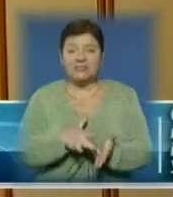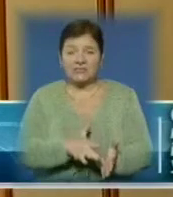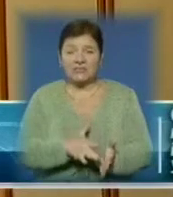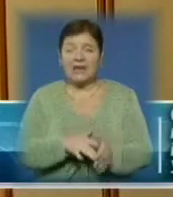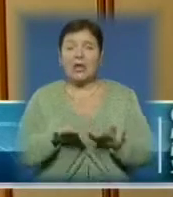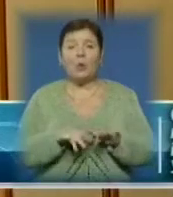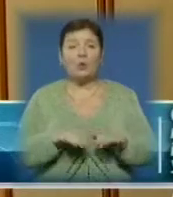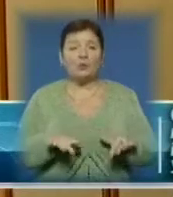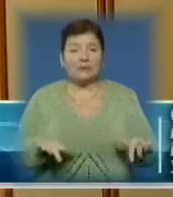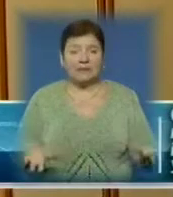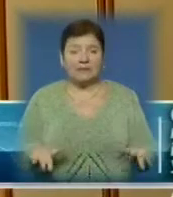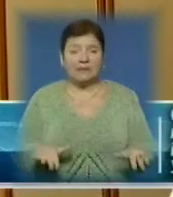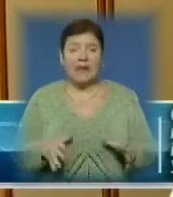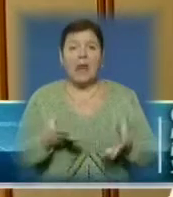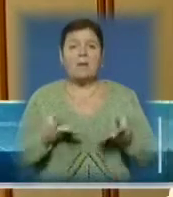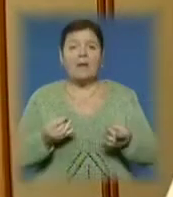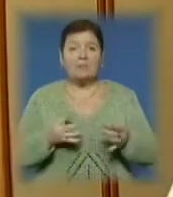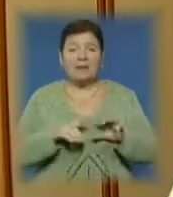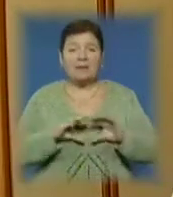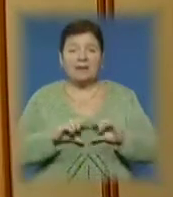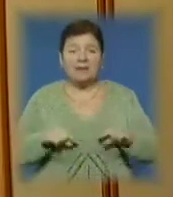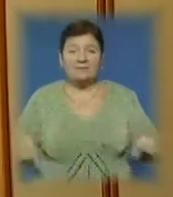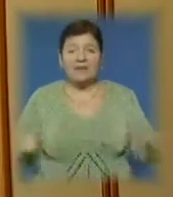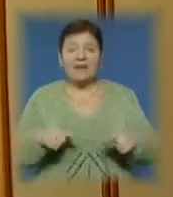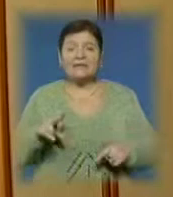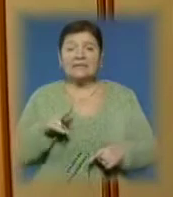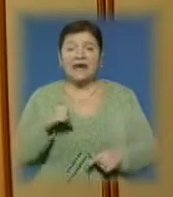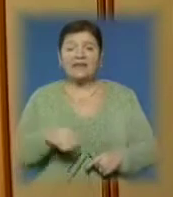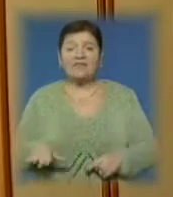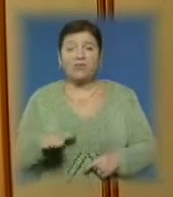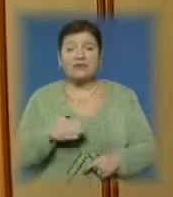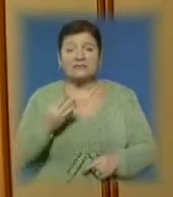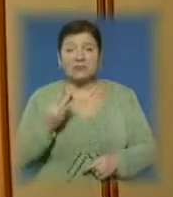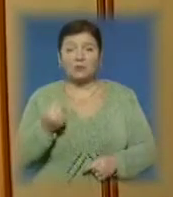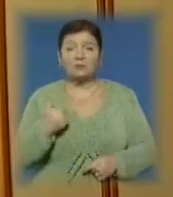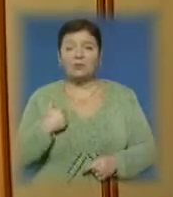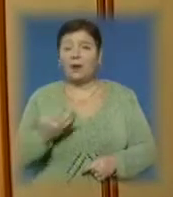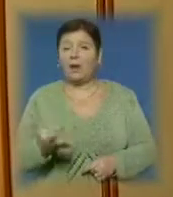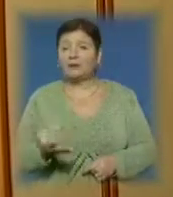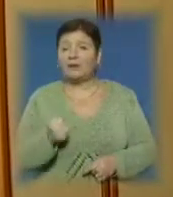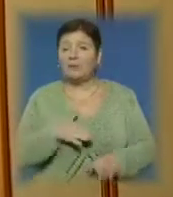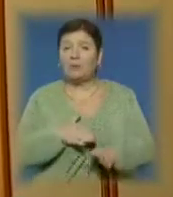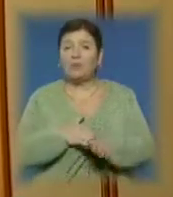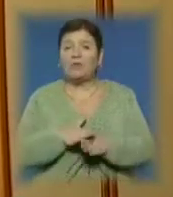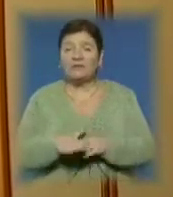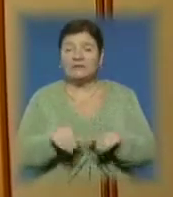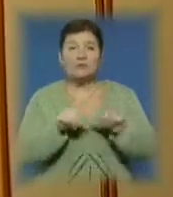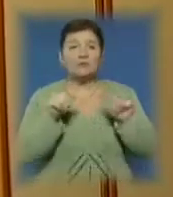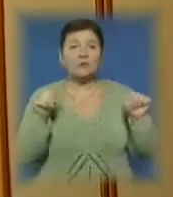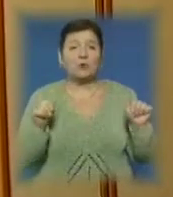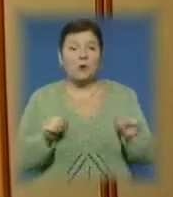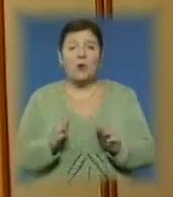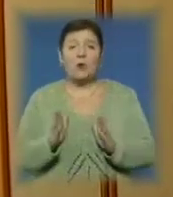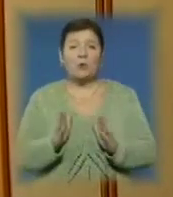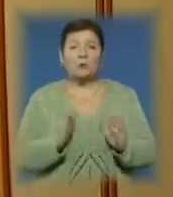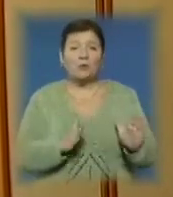комп'ютерним обладнанням, і меблями. Тобто за європейські кошти ми отримаємо повністю сформований і готовий